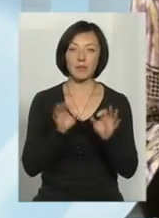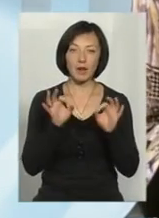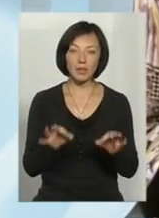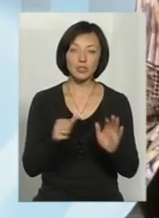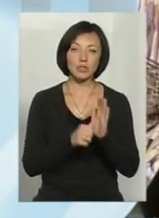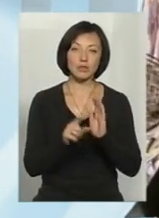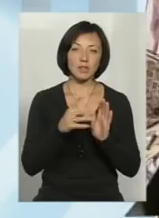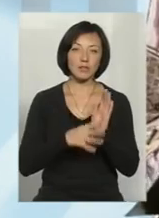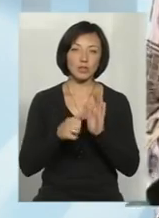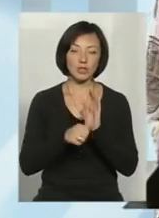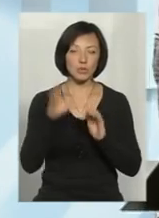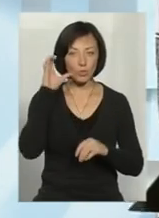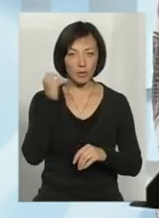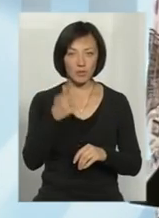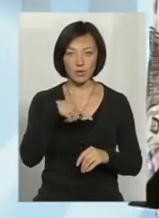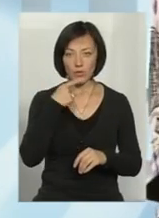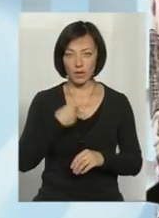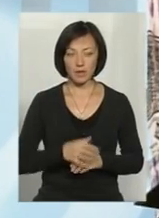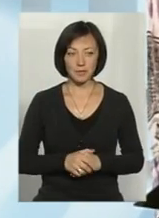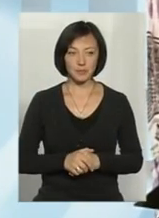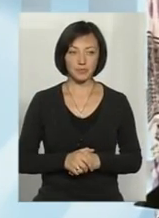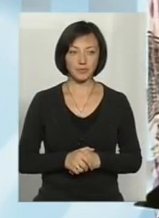-90-60, слухаємо вас горій, будь ласка.